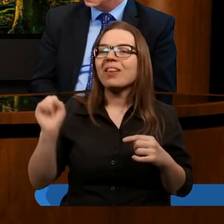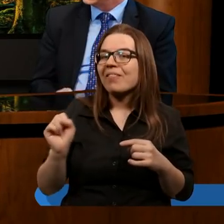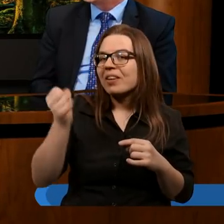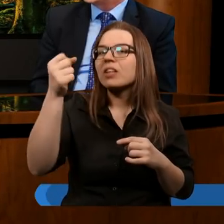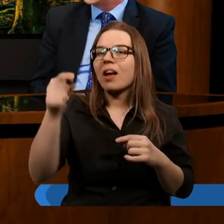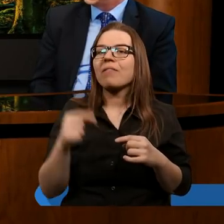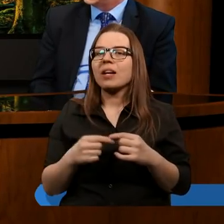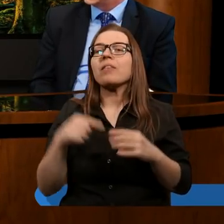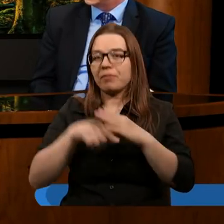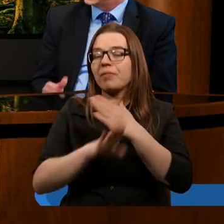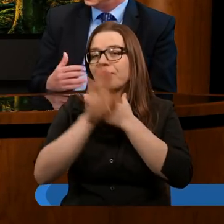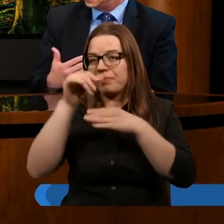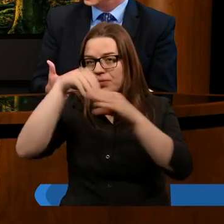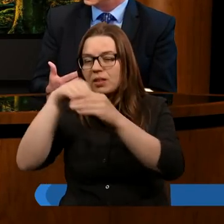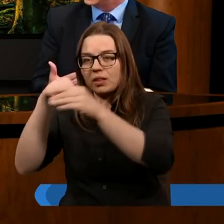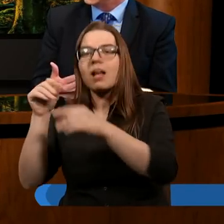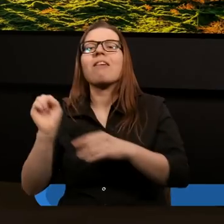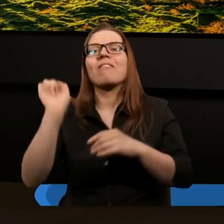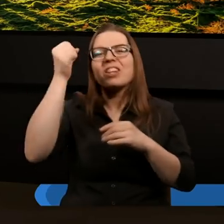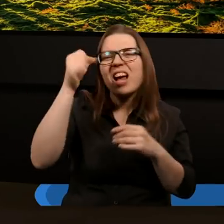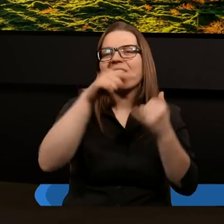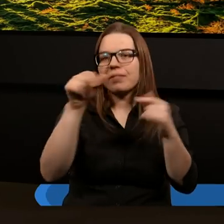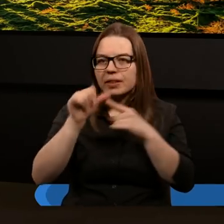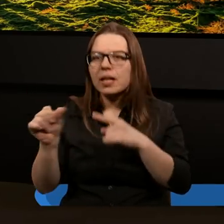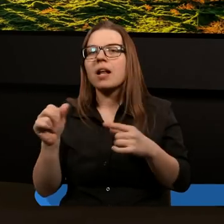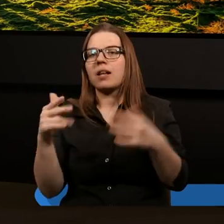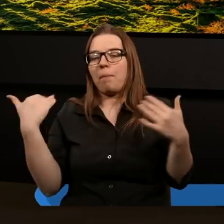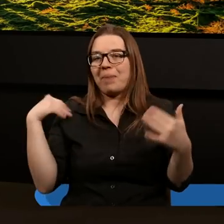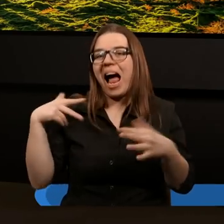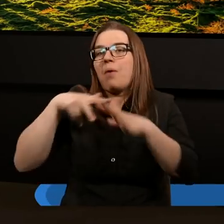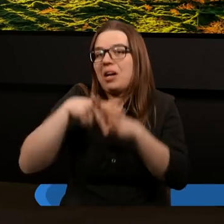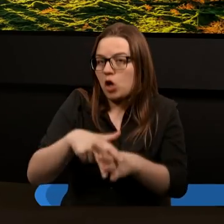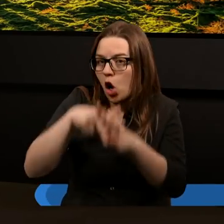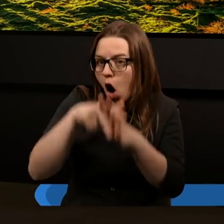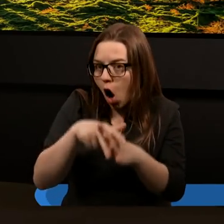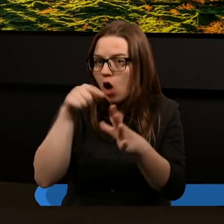Jezus w takiej roli tu występuje. To jest zwycięzca. On występuje na białym koniu,